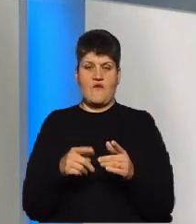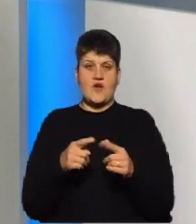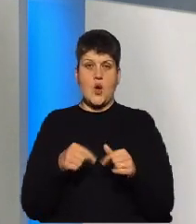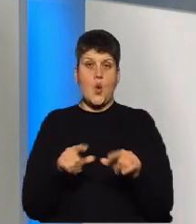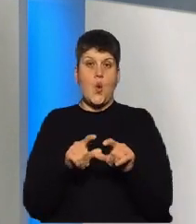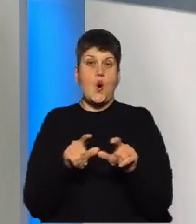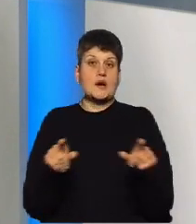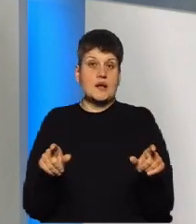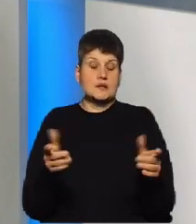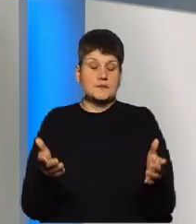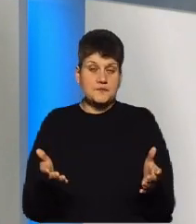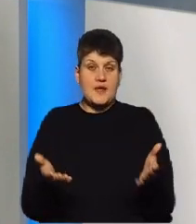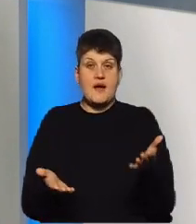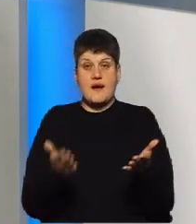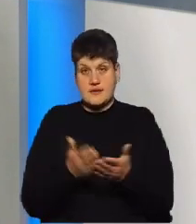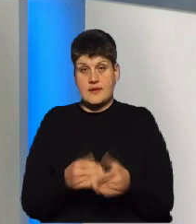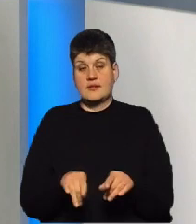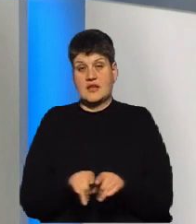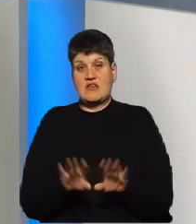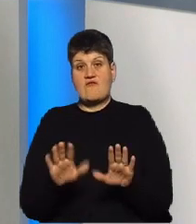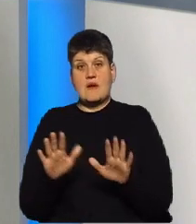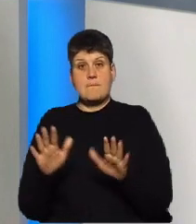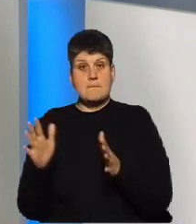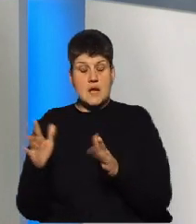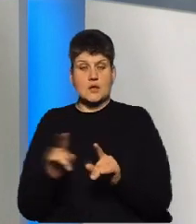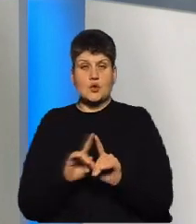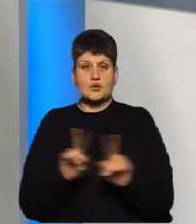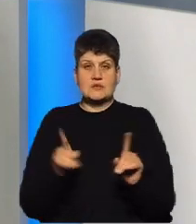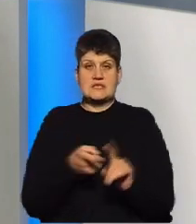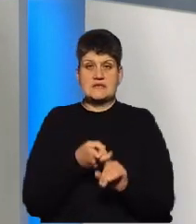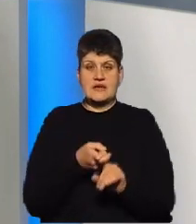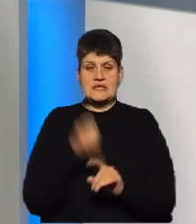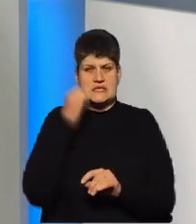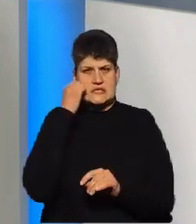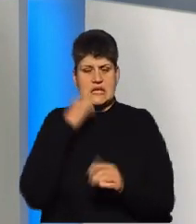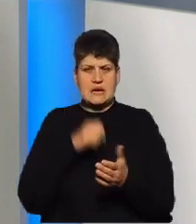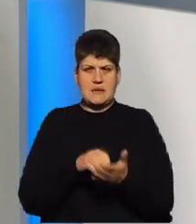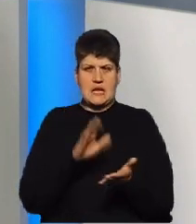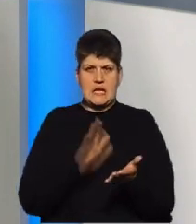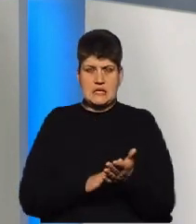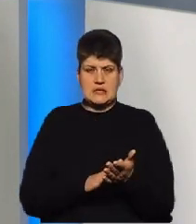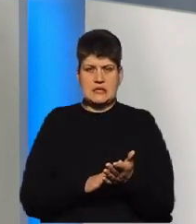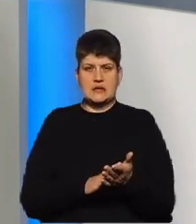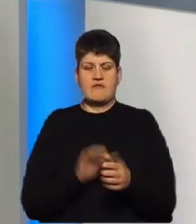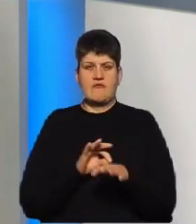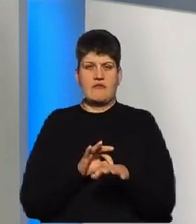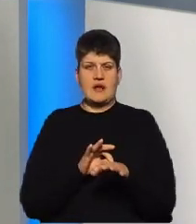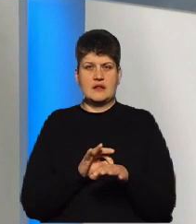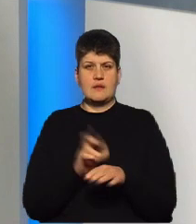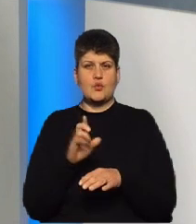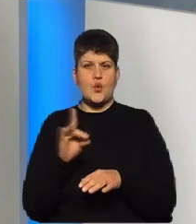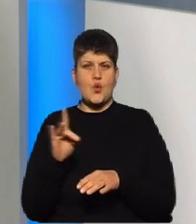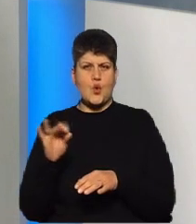Але є такі випадки, особливо це пов'язано зі старими реєстрами, які велися в Бюро технічної